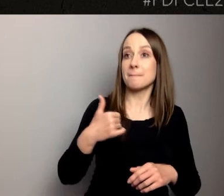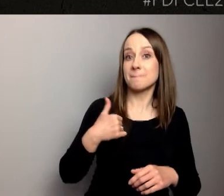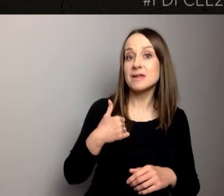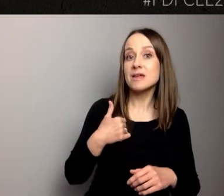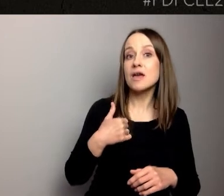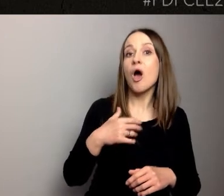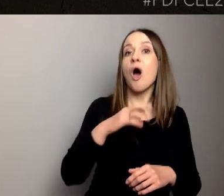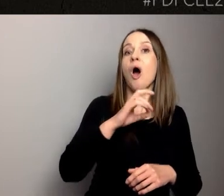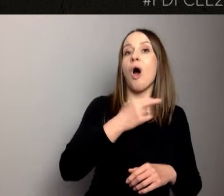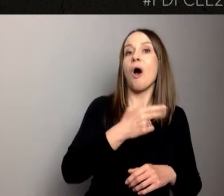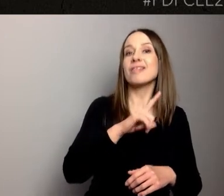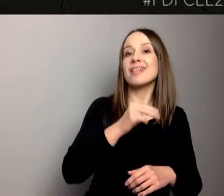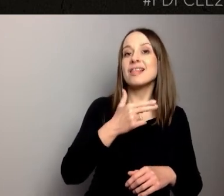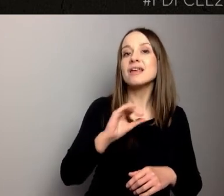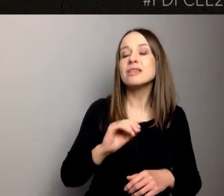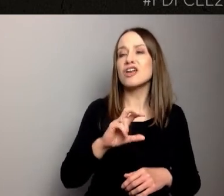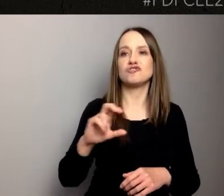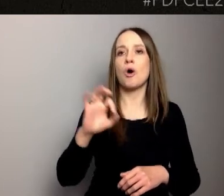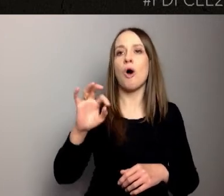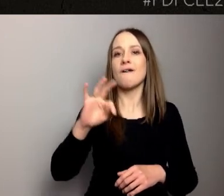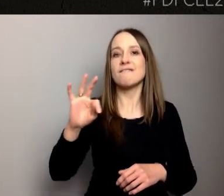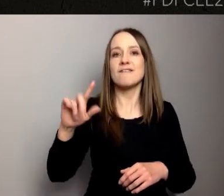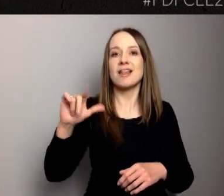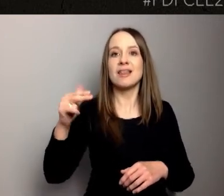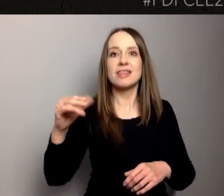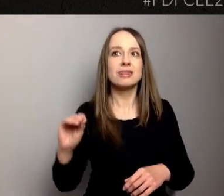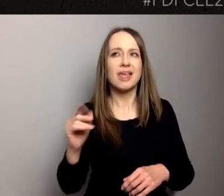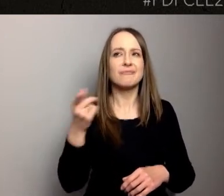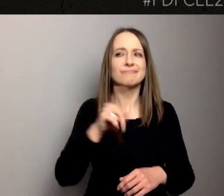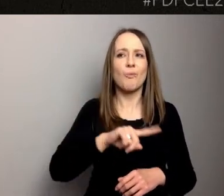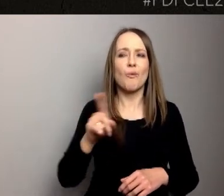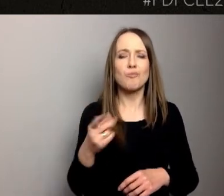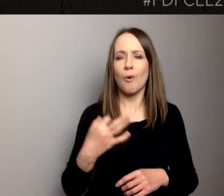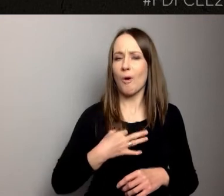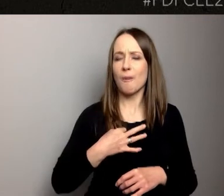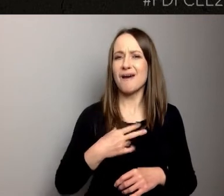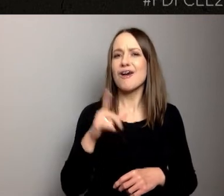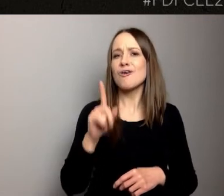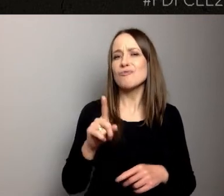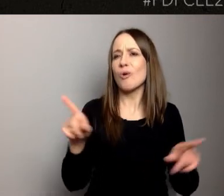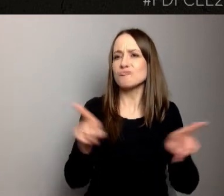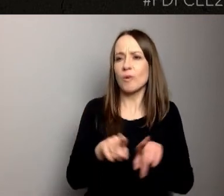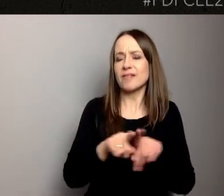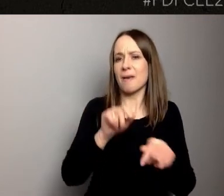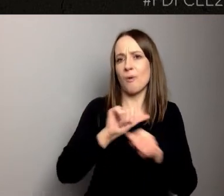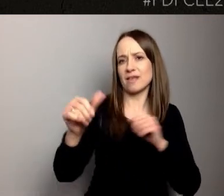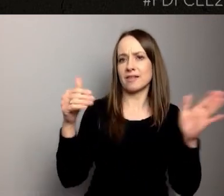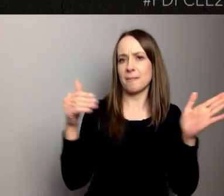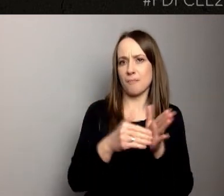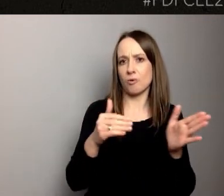pojawiają się pewne ograniczenia, które wynikają z tego, jakie mamy obostrzenia, ale jednak jeżeli mówimy o naszym